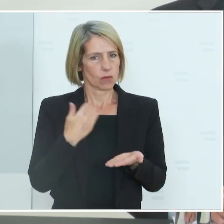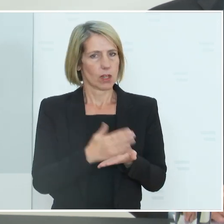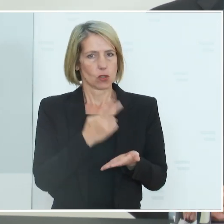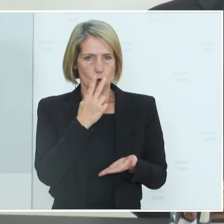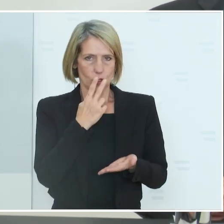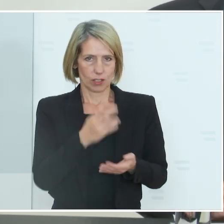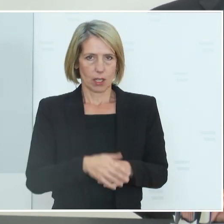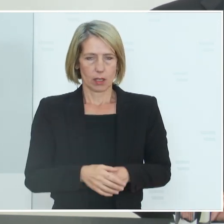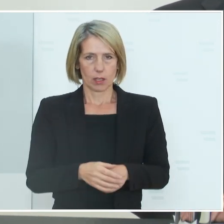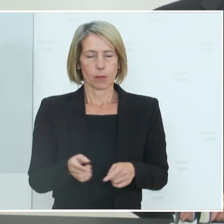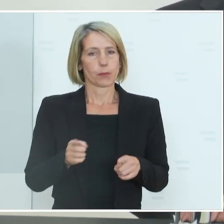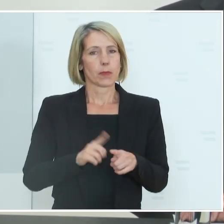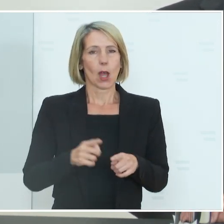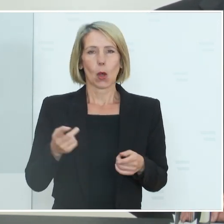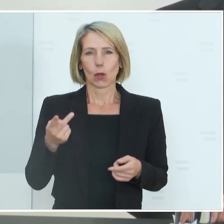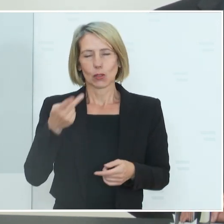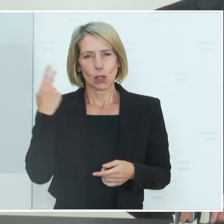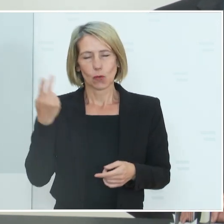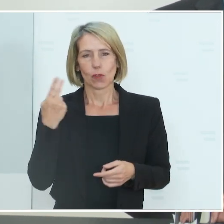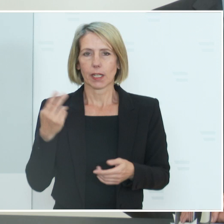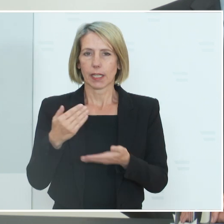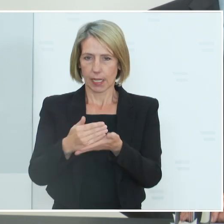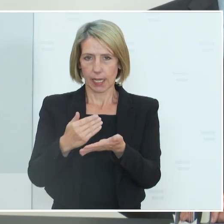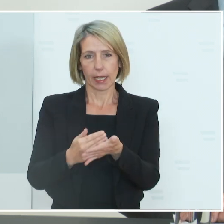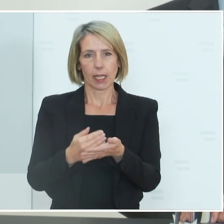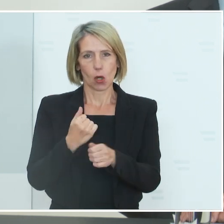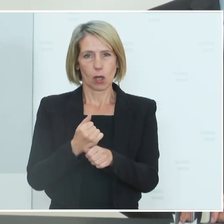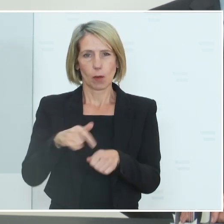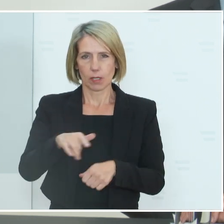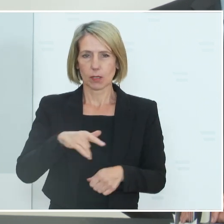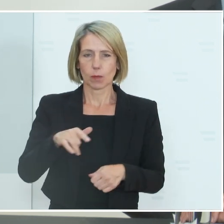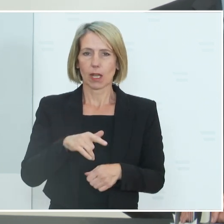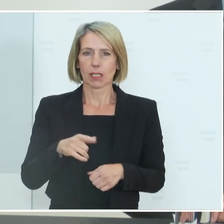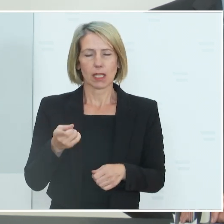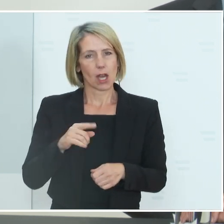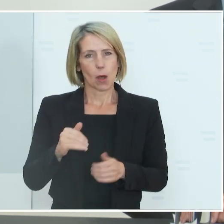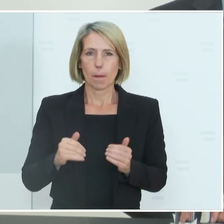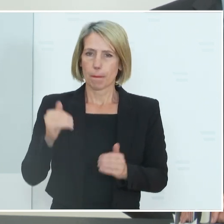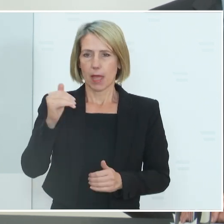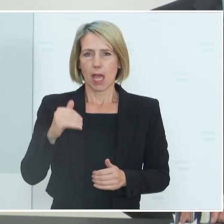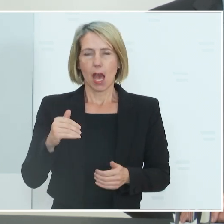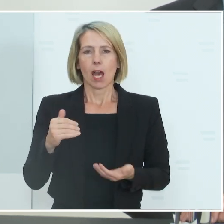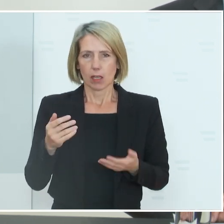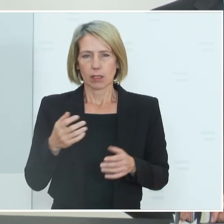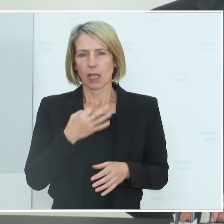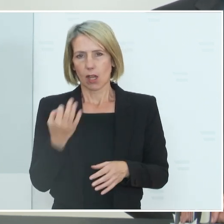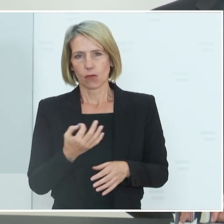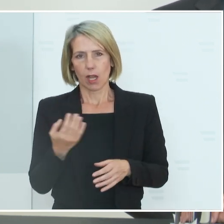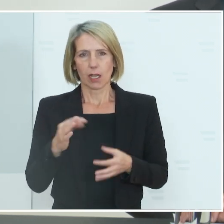Auch in Slowenien hat die 3G-Regelung am Arbeitsplatz zu einer gesteigerten Nachfrage an Corona-Schutzimpfungen geführt.